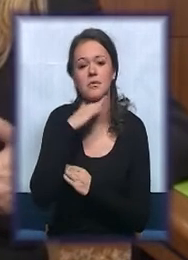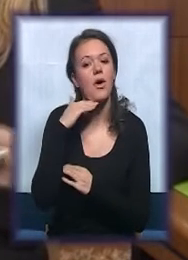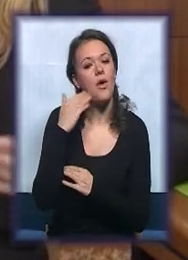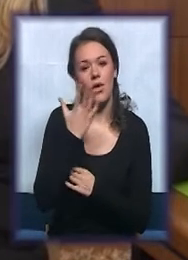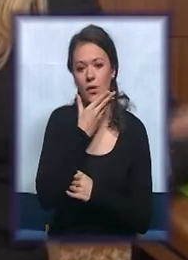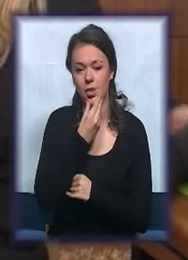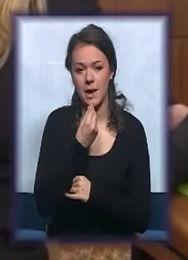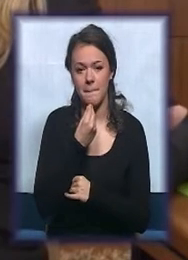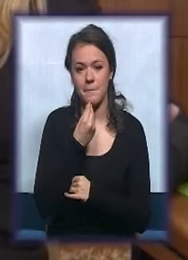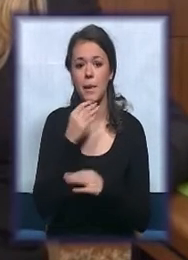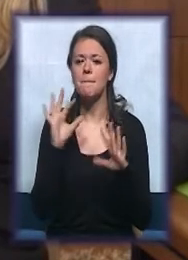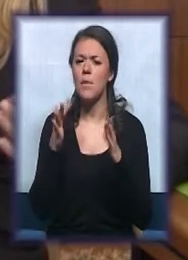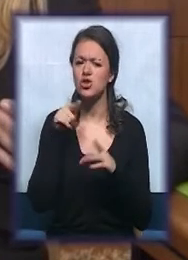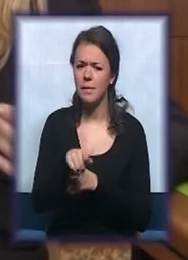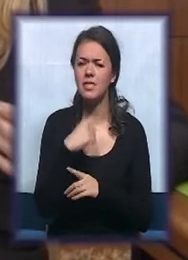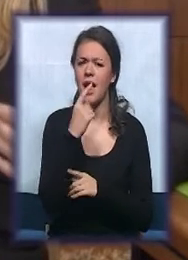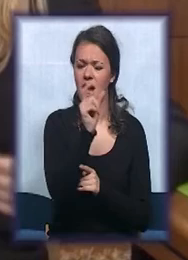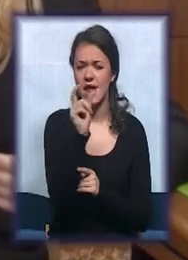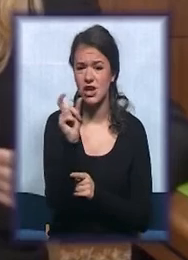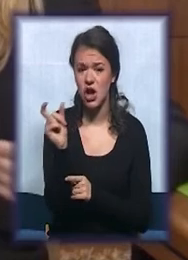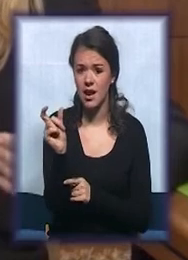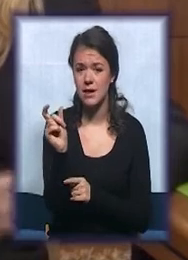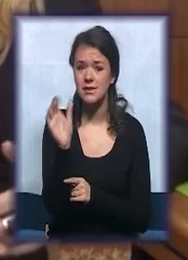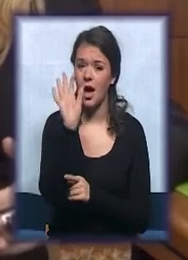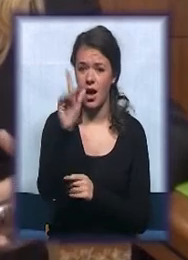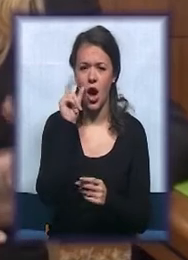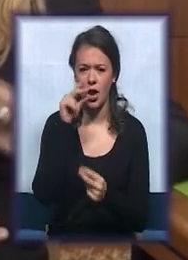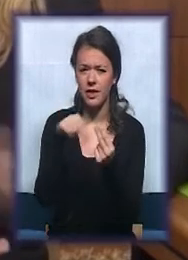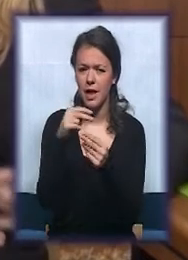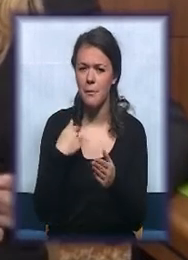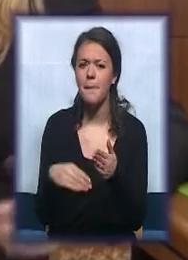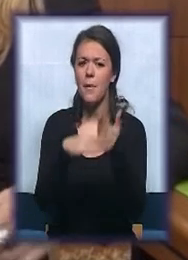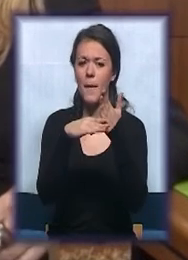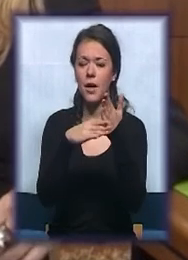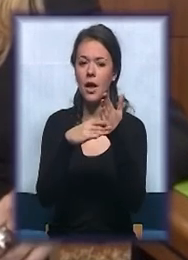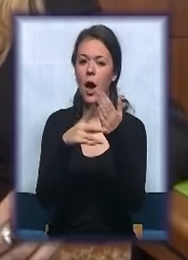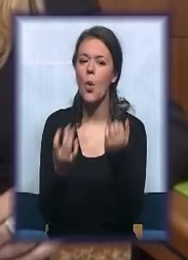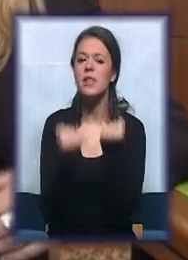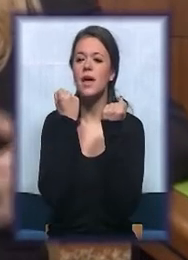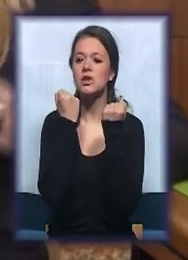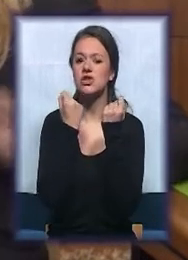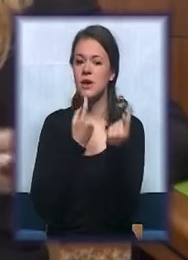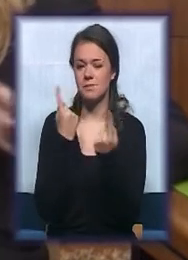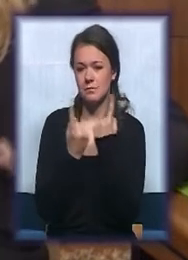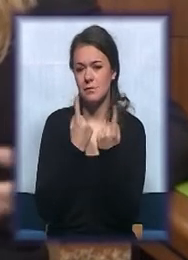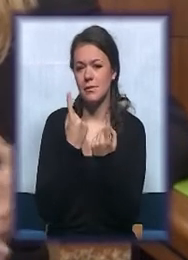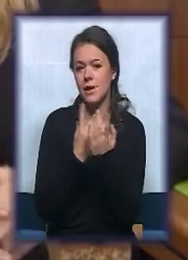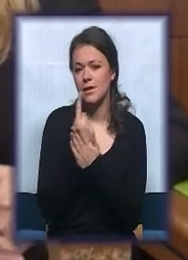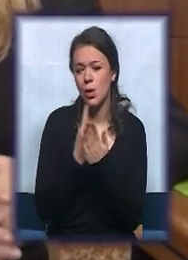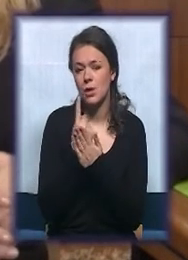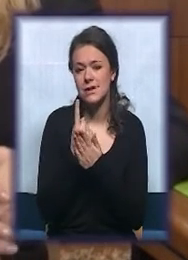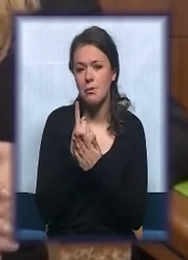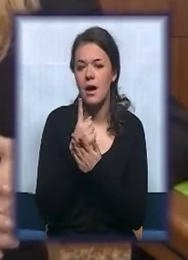možda bi negdje ta rečenica njima pomogla u nekim teškim momentima i mnogi druge